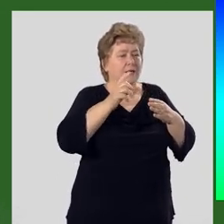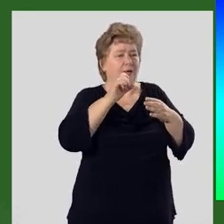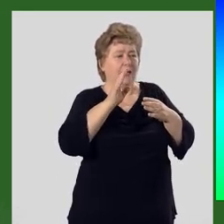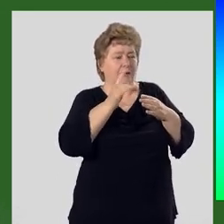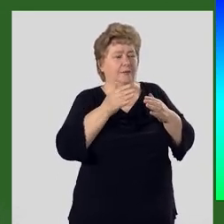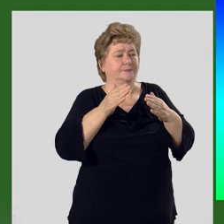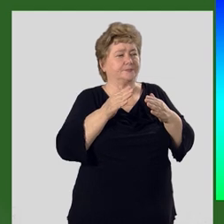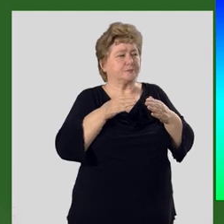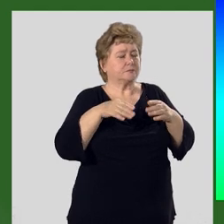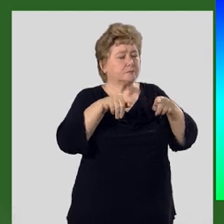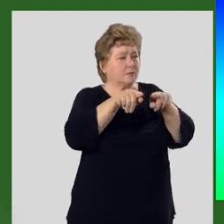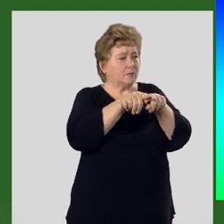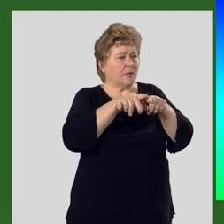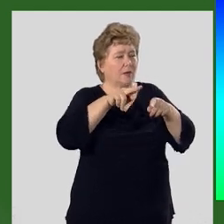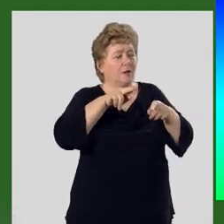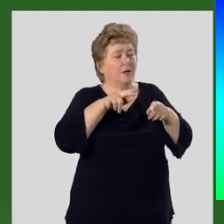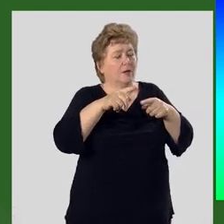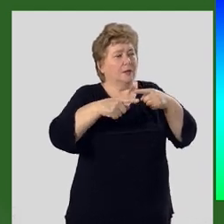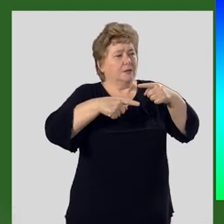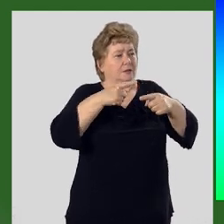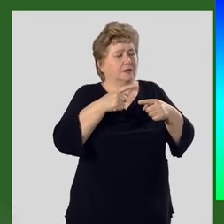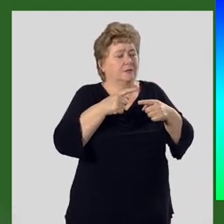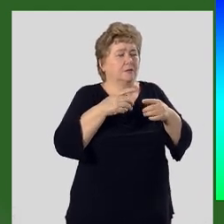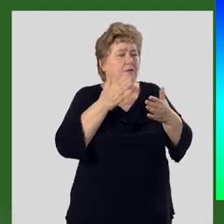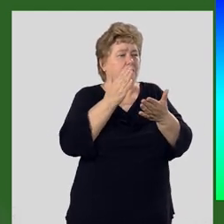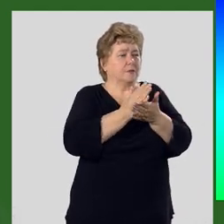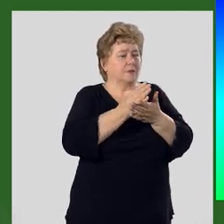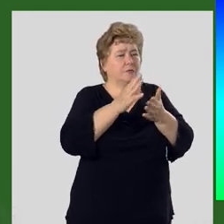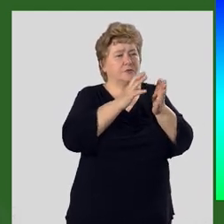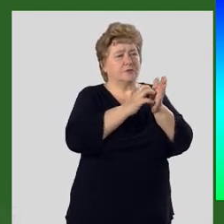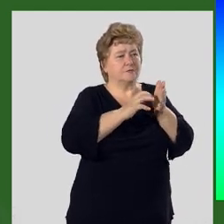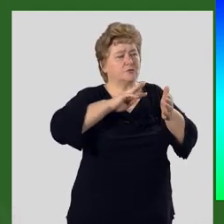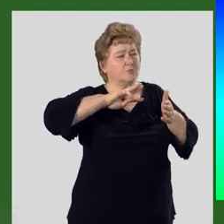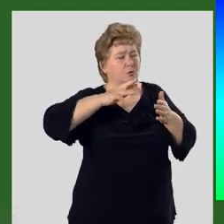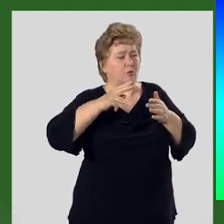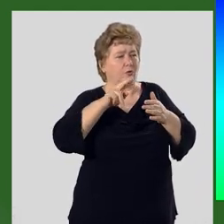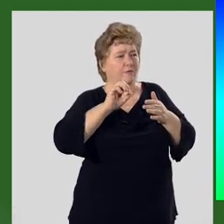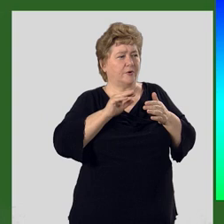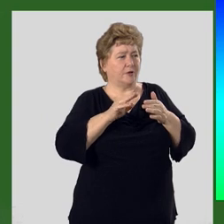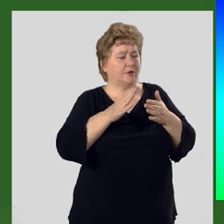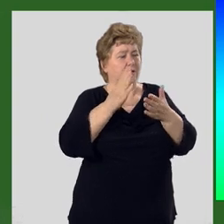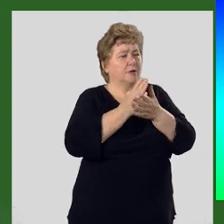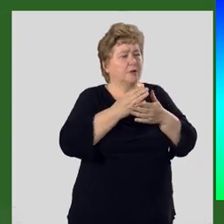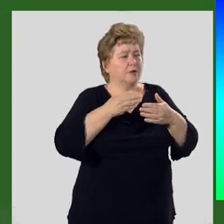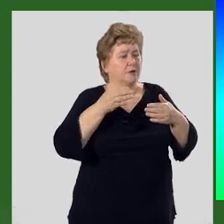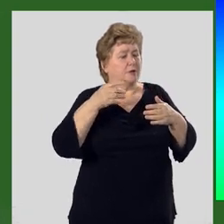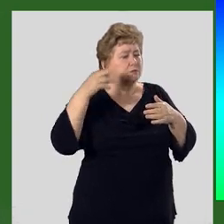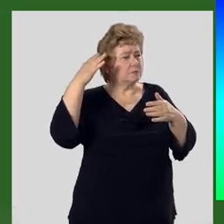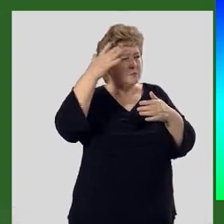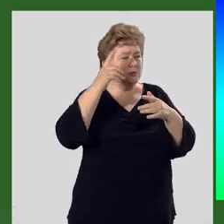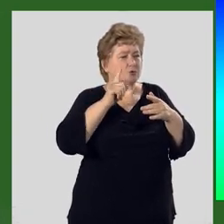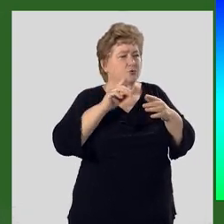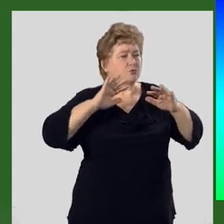эры. Первая — палеопротирозой. На нее приходится 900 миллионов лет. Есть мнение, что тогда